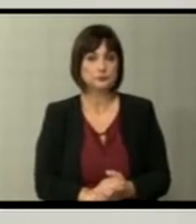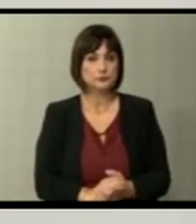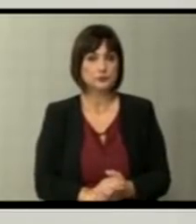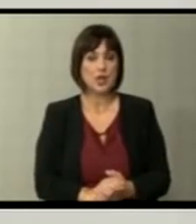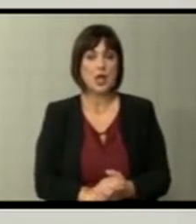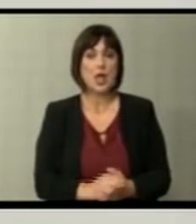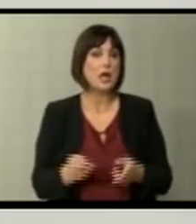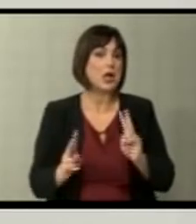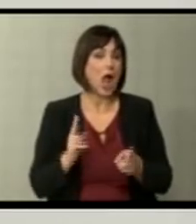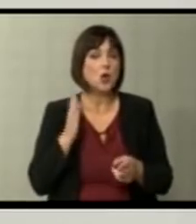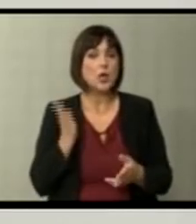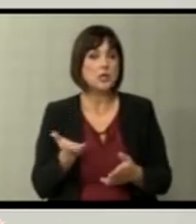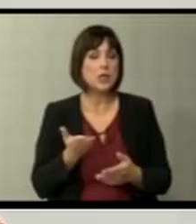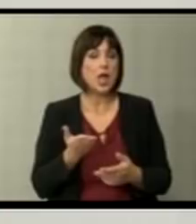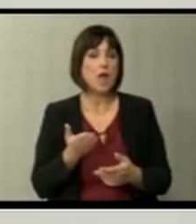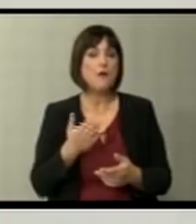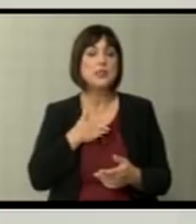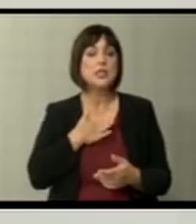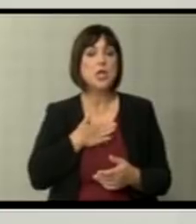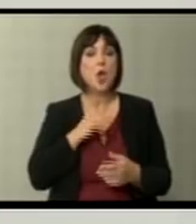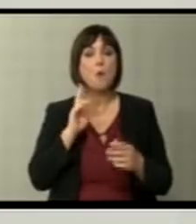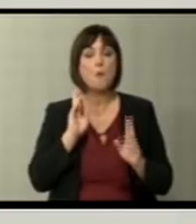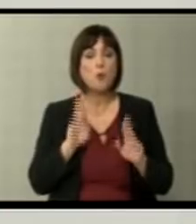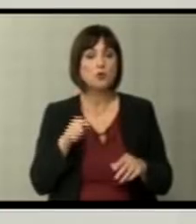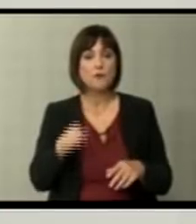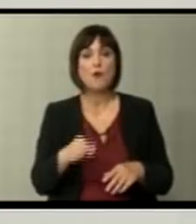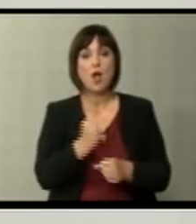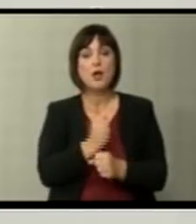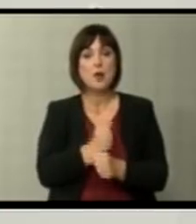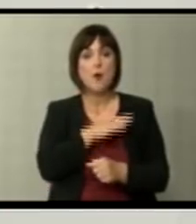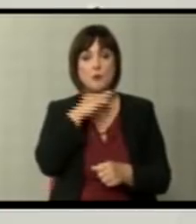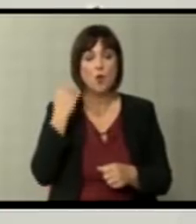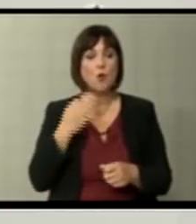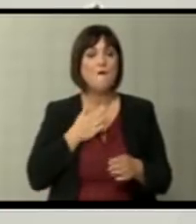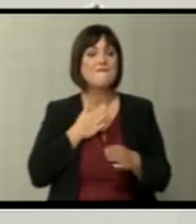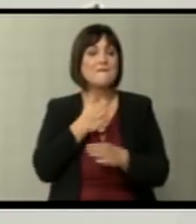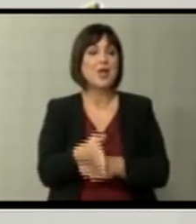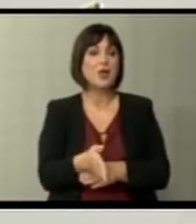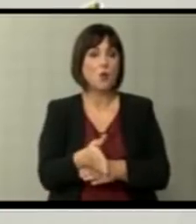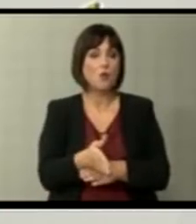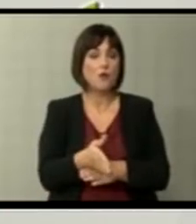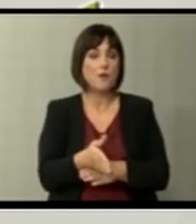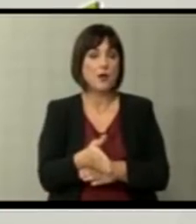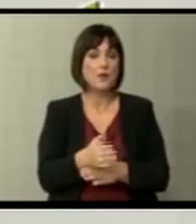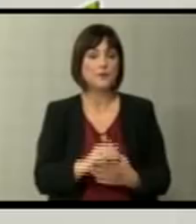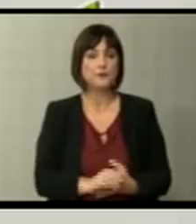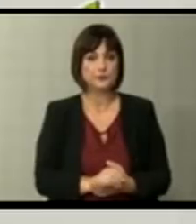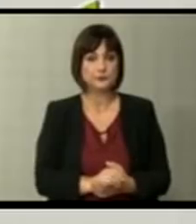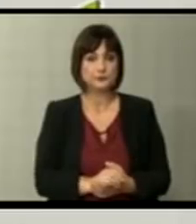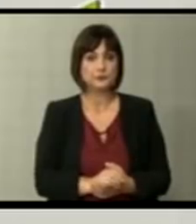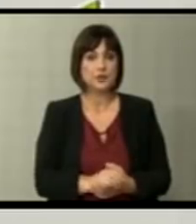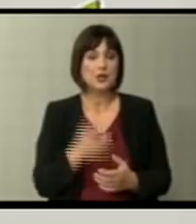Како е да е, ние може би во овој процес спремно го влегуваме како